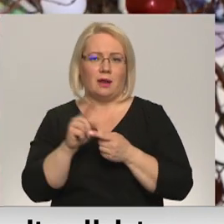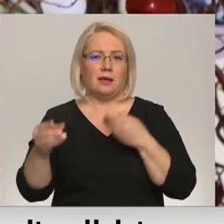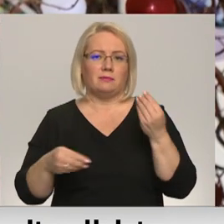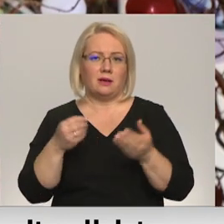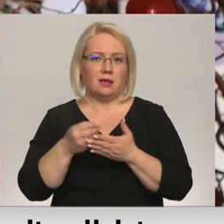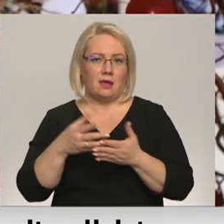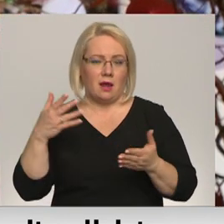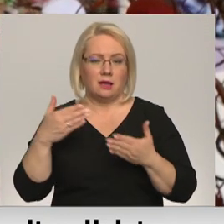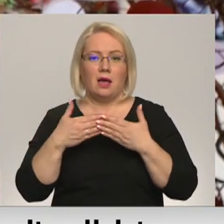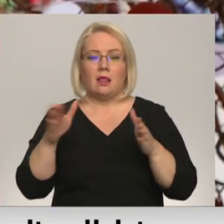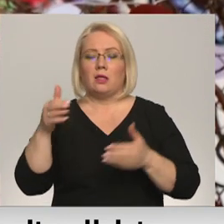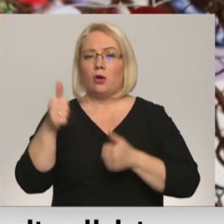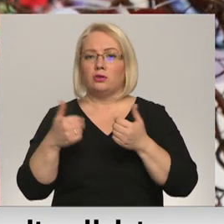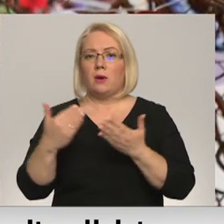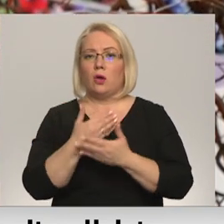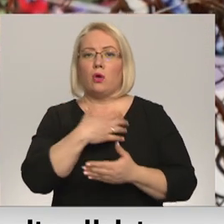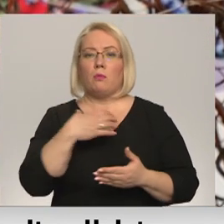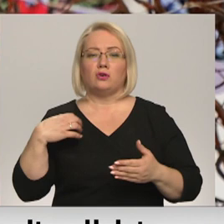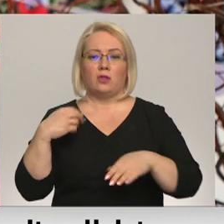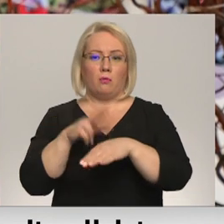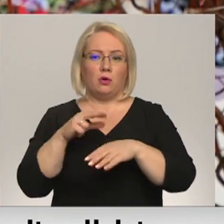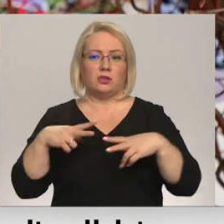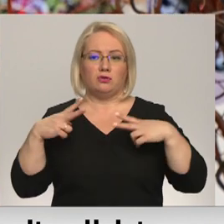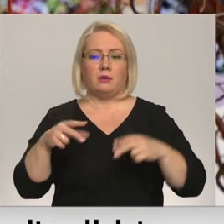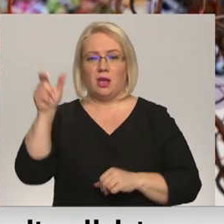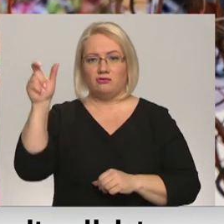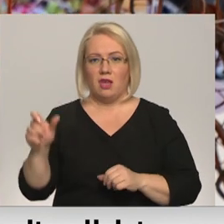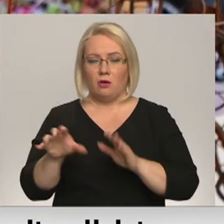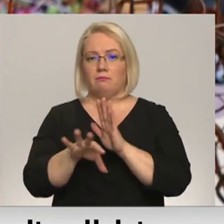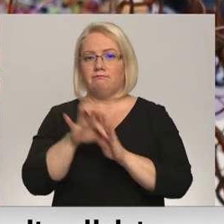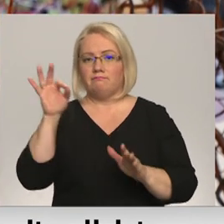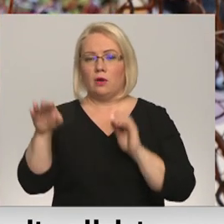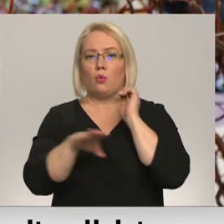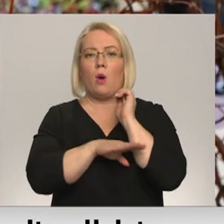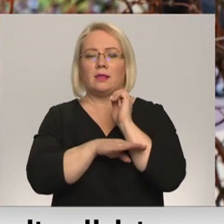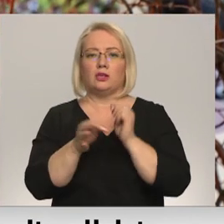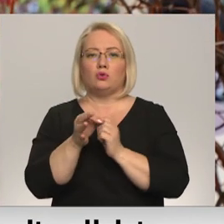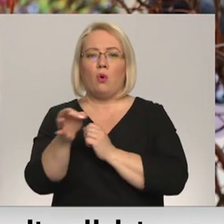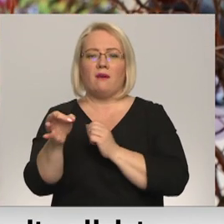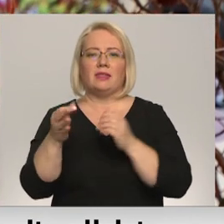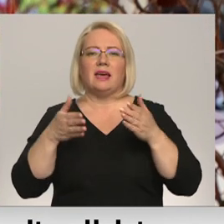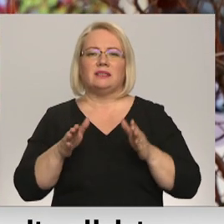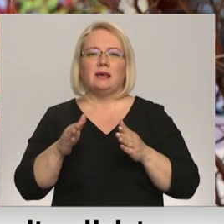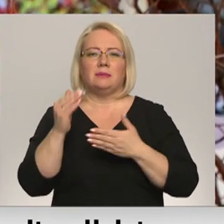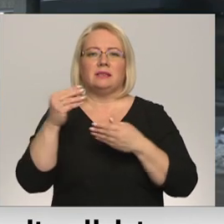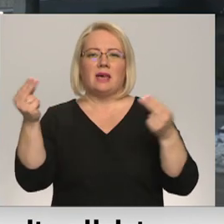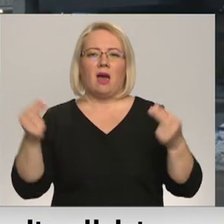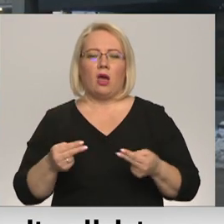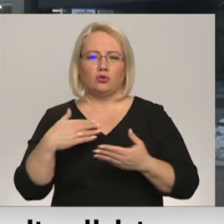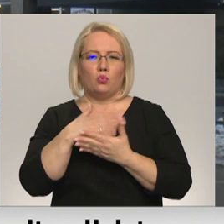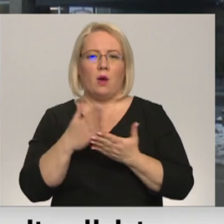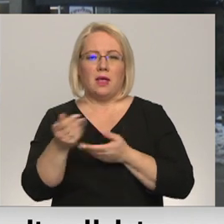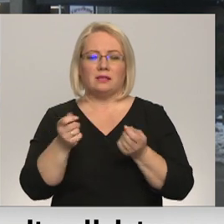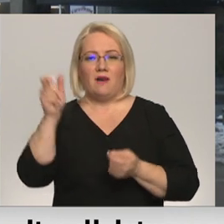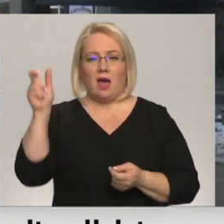Atklātā konkursā par jauno pašvaldības policijas priekšnieku izvēlēt ličinējā kokneses novada dzimtsarakstu nodēs vadītāja, kur teica, ka